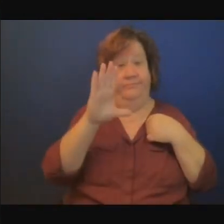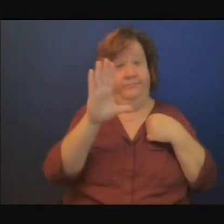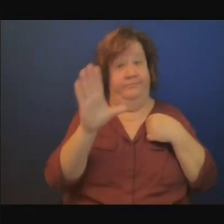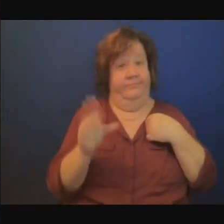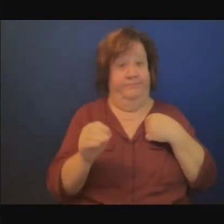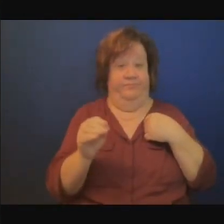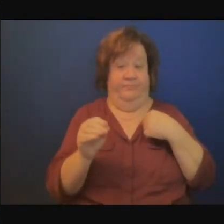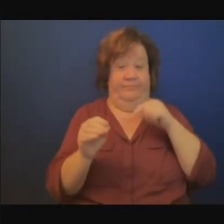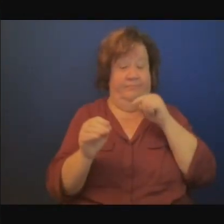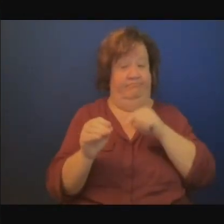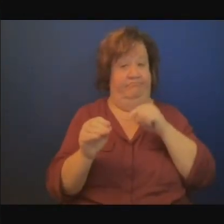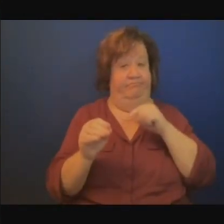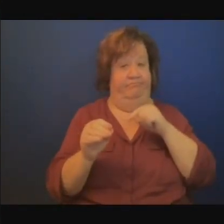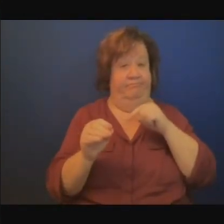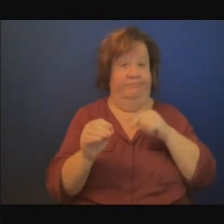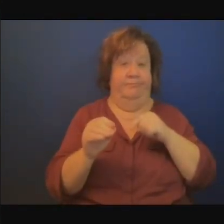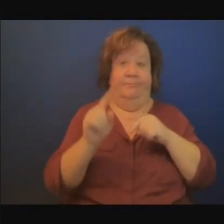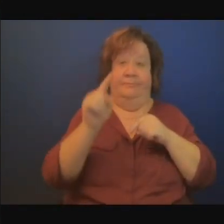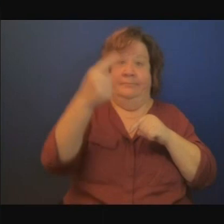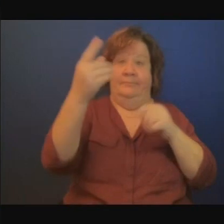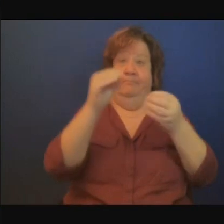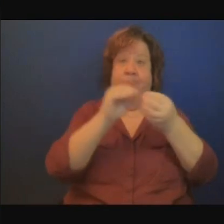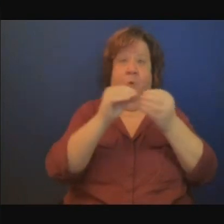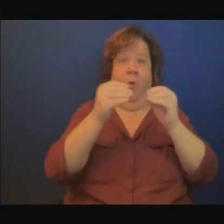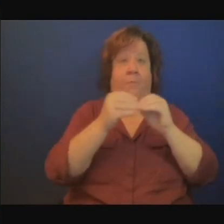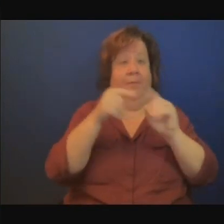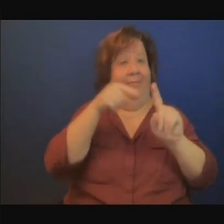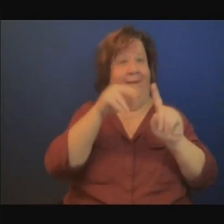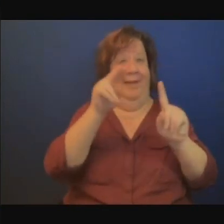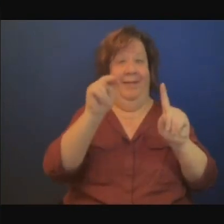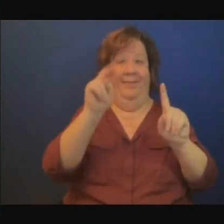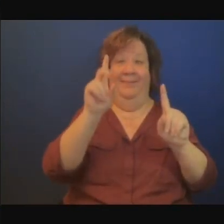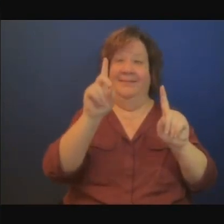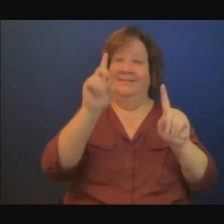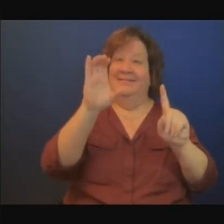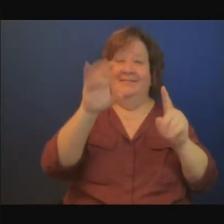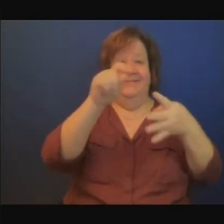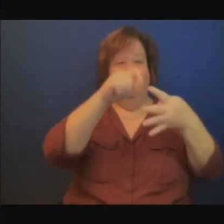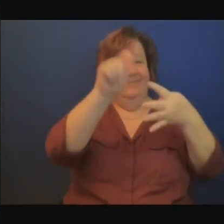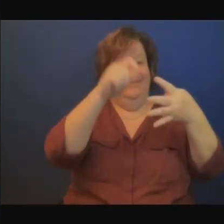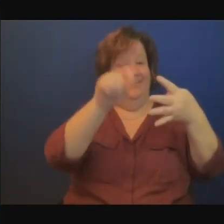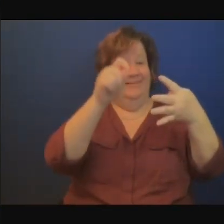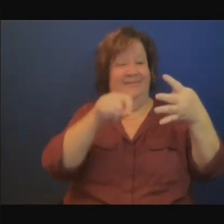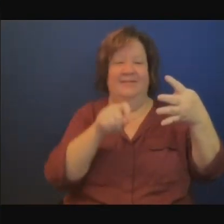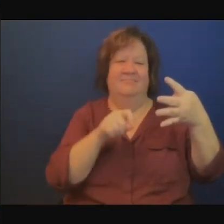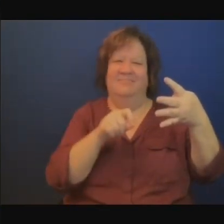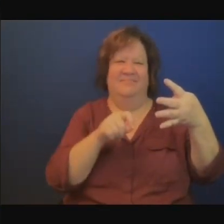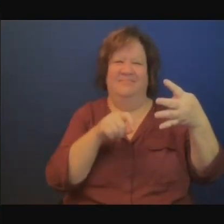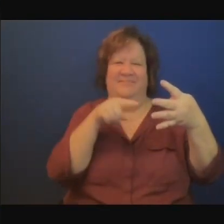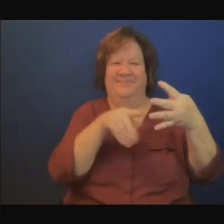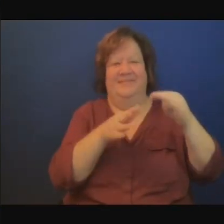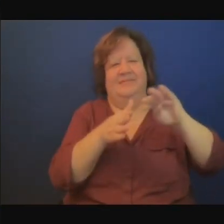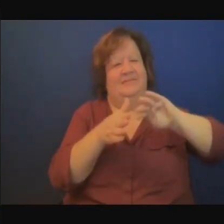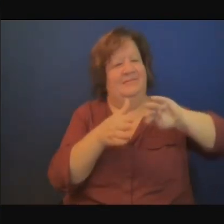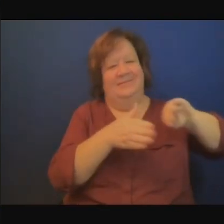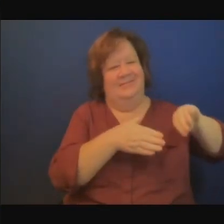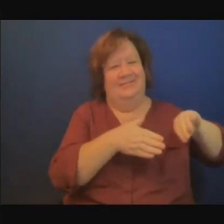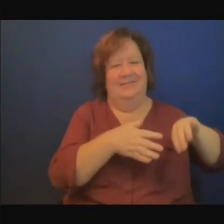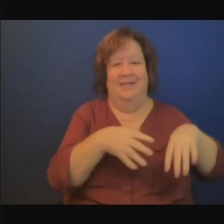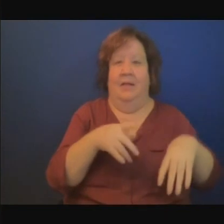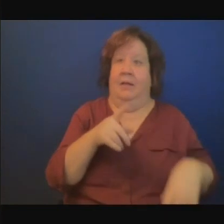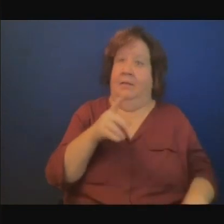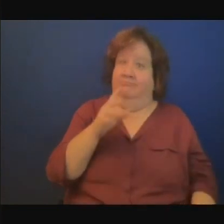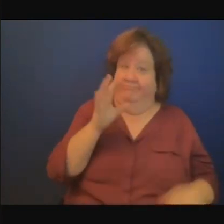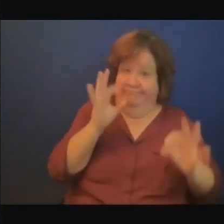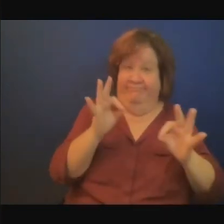optimistes en ce qui concerne les CDN la question qui se pose c'est de démarrer c'est de faire démarrer les choses